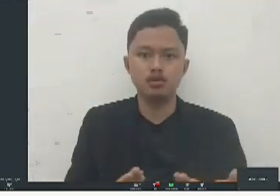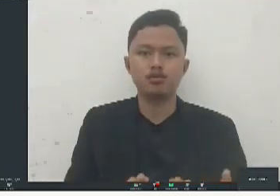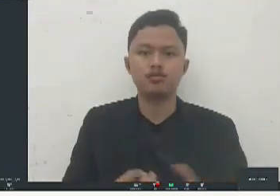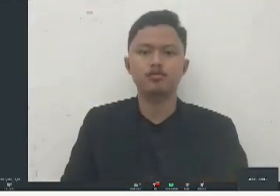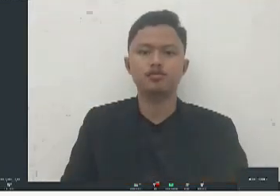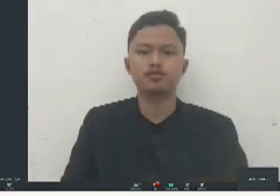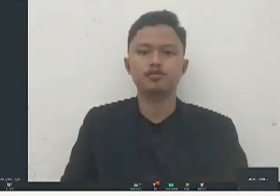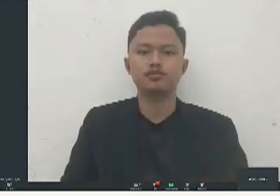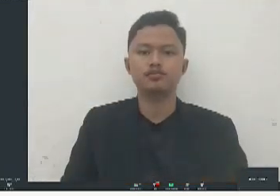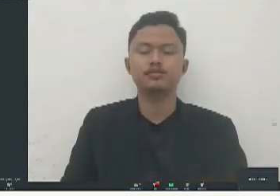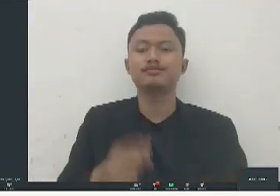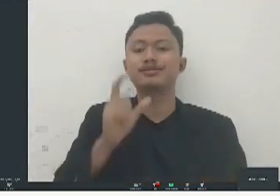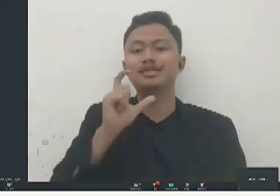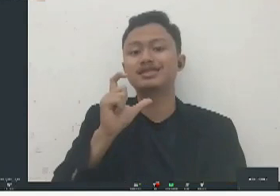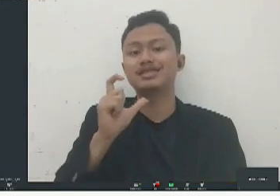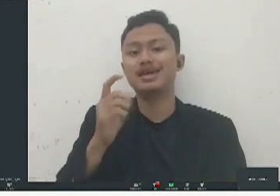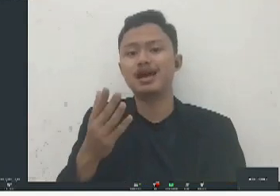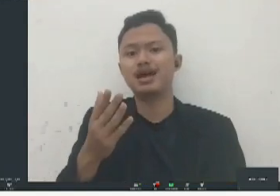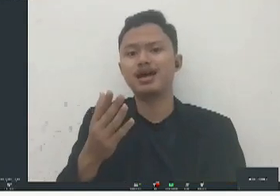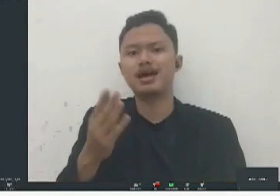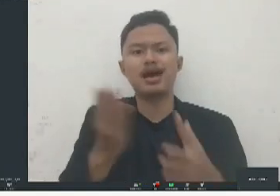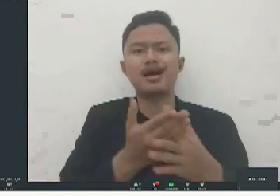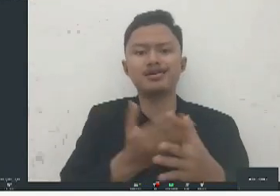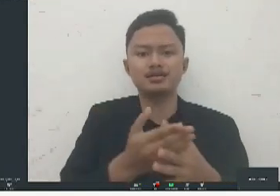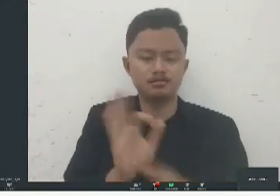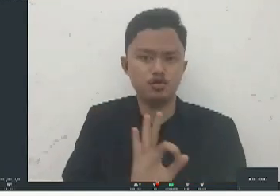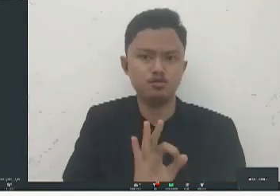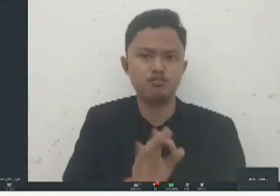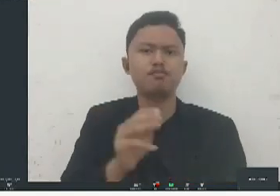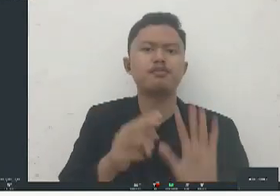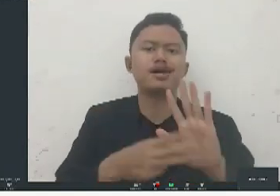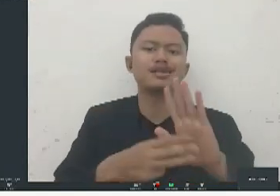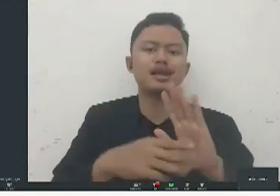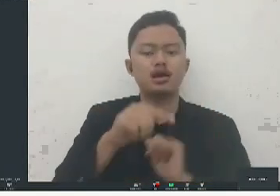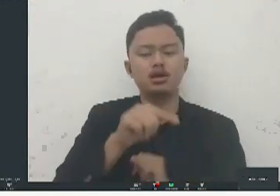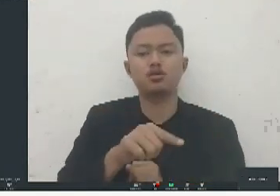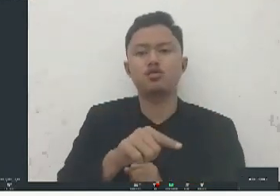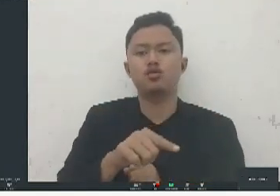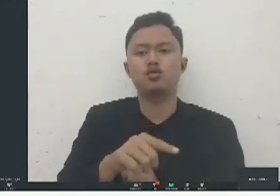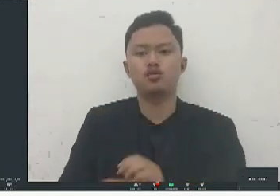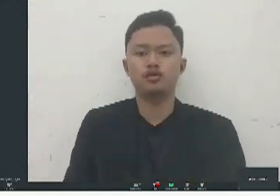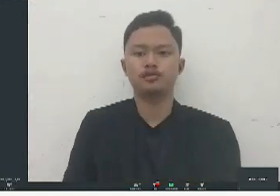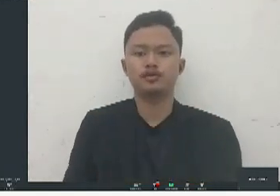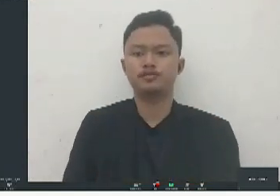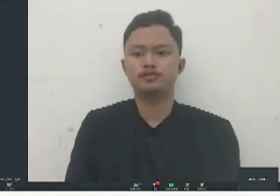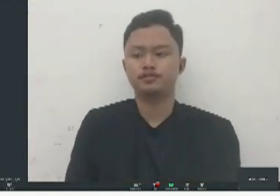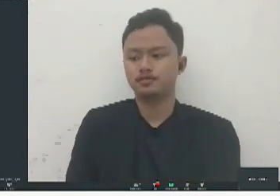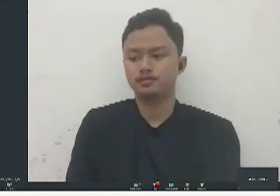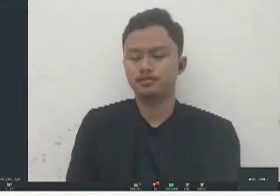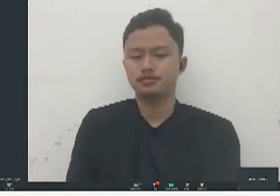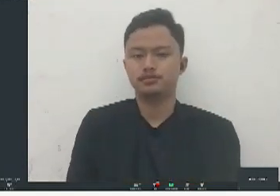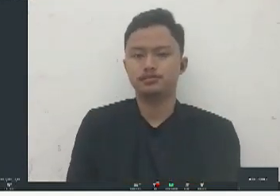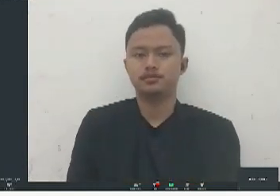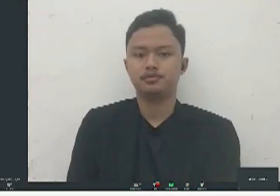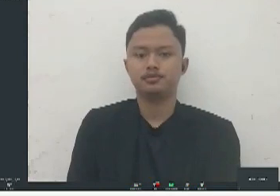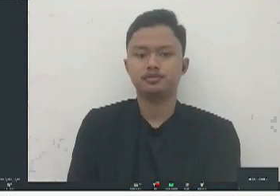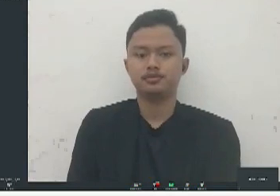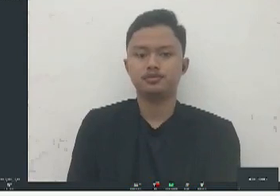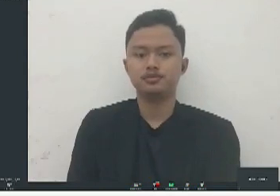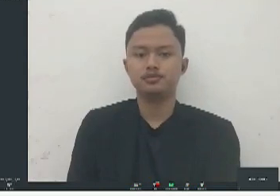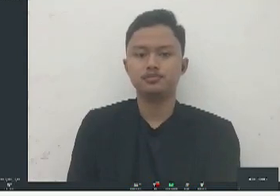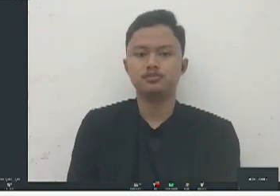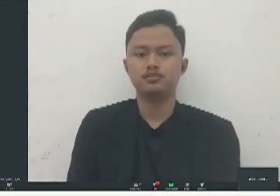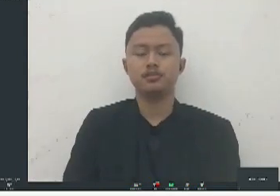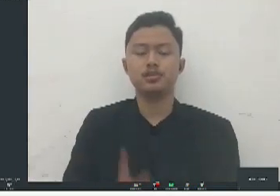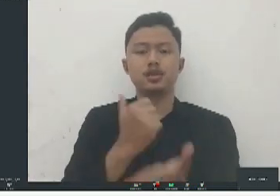cara yang belum accessible nah terus juga ini sebetulnya tahun kemarin juga sudah